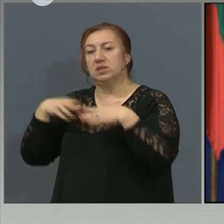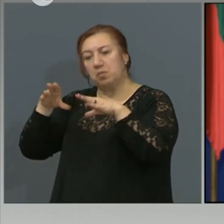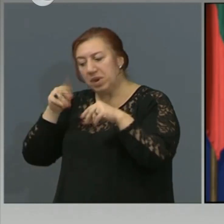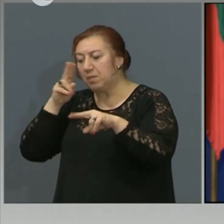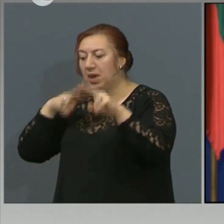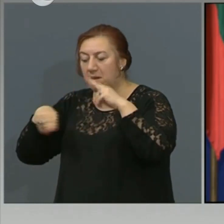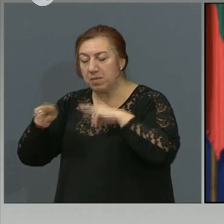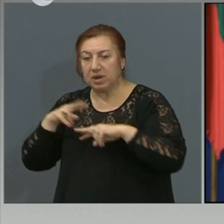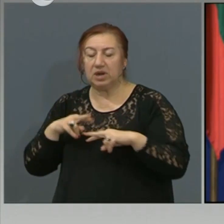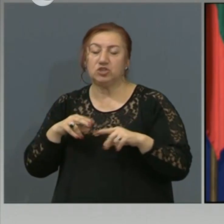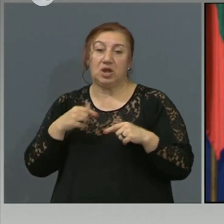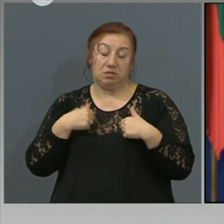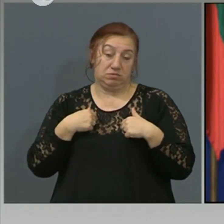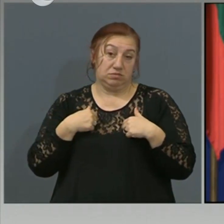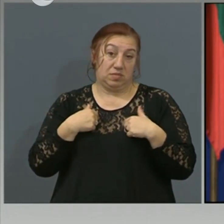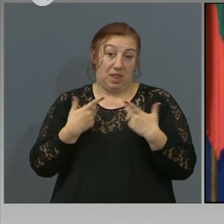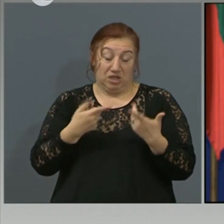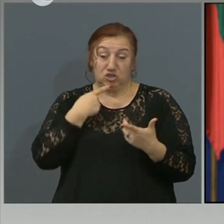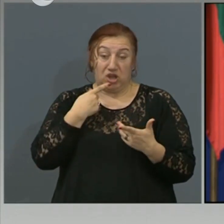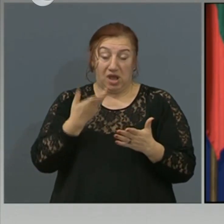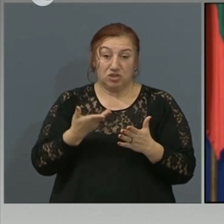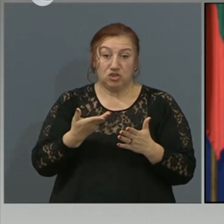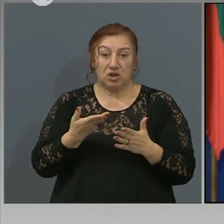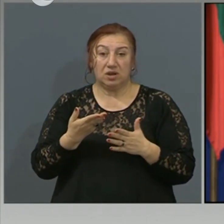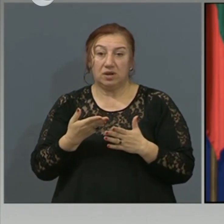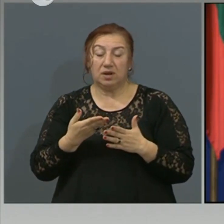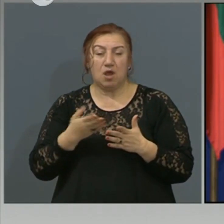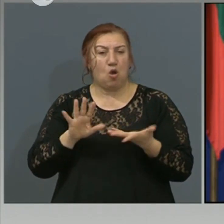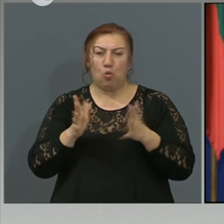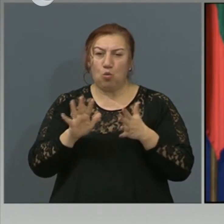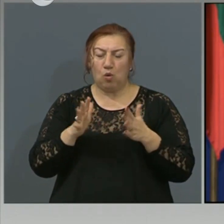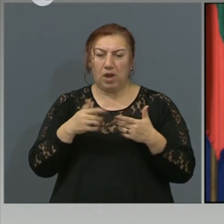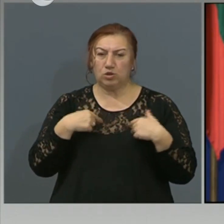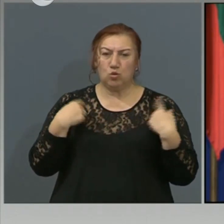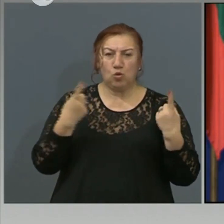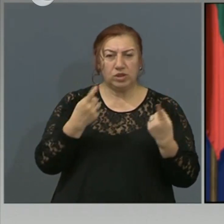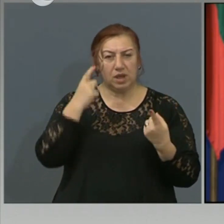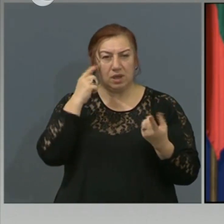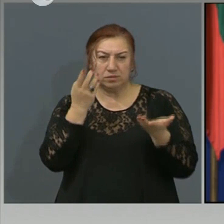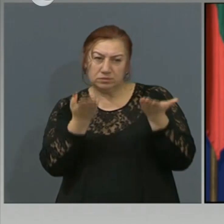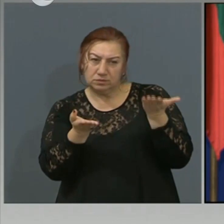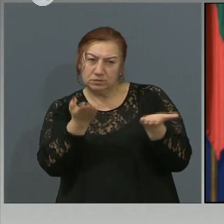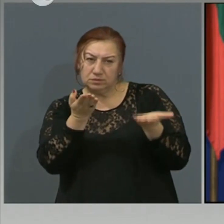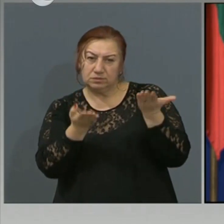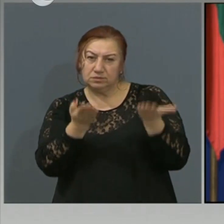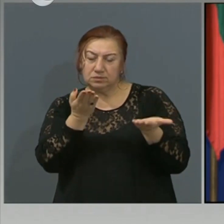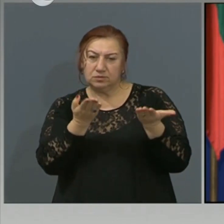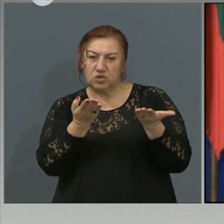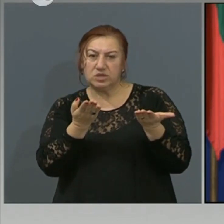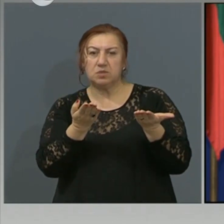наблюдава. Да. Даже напротив, ние, когато вече оценим, че